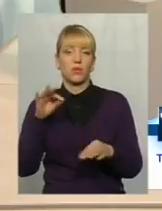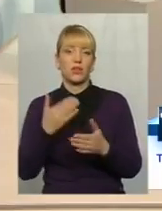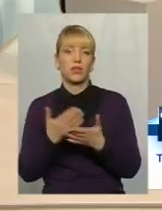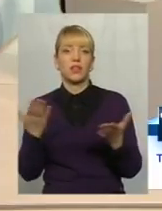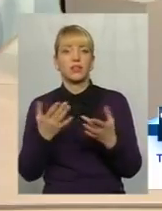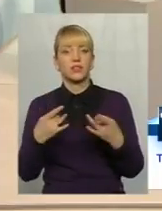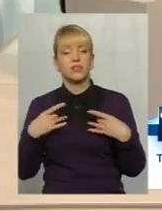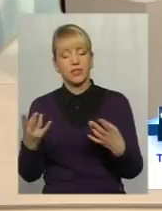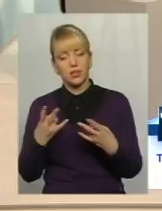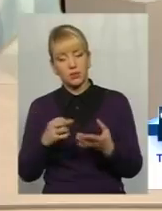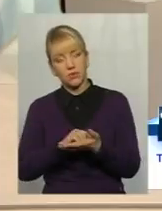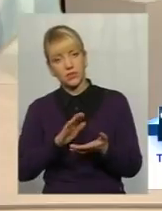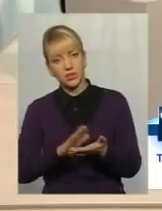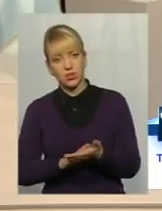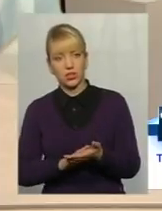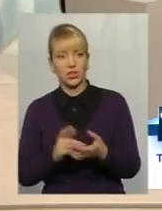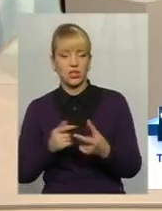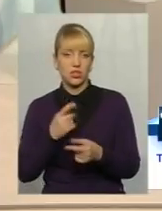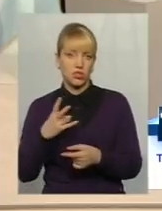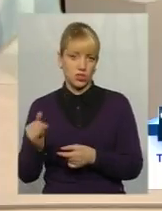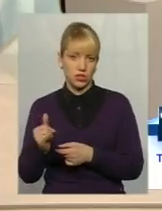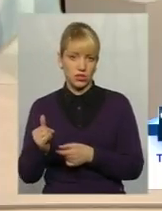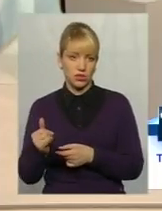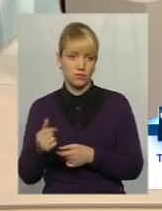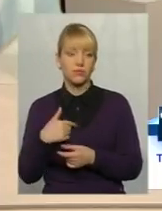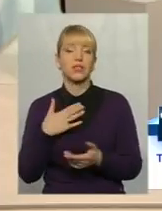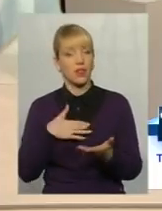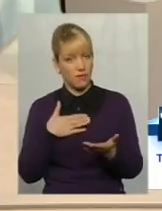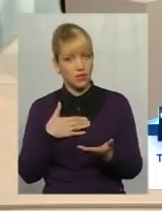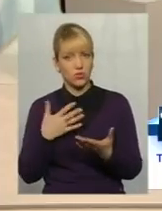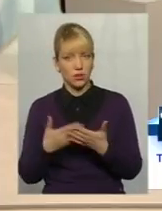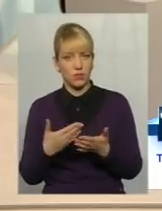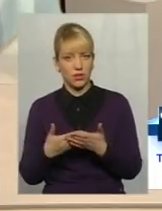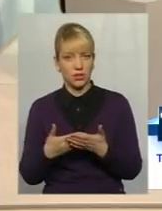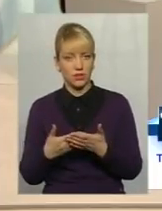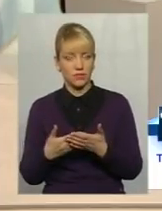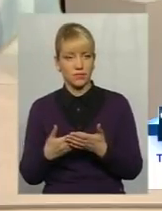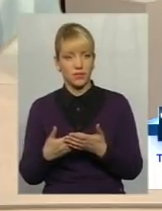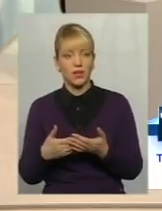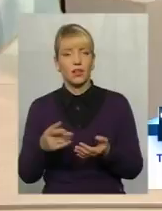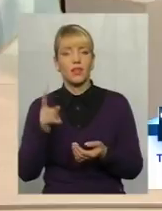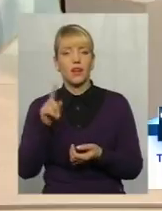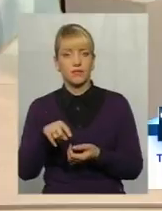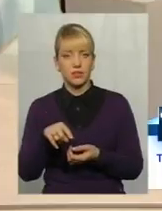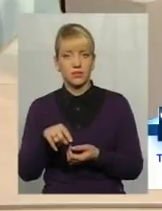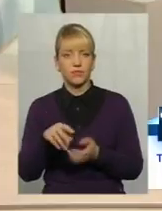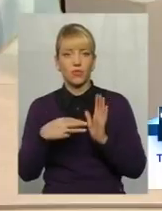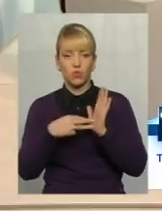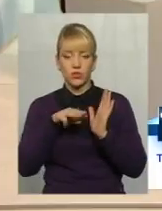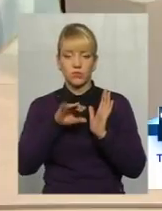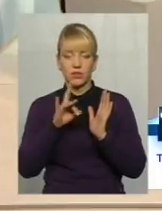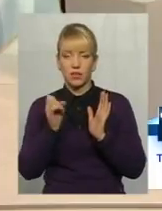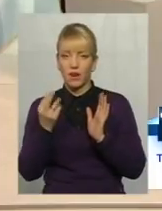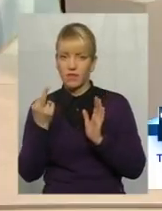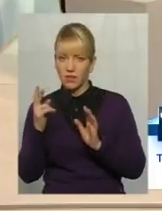мала би відзначати, вшановити чи ні. Взагалі, навіщо потрібні тоді. Навіть 8 травня